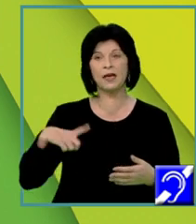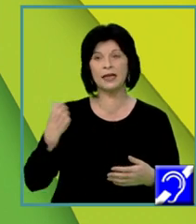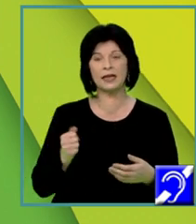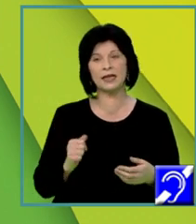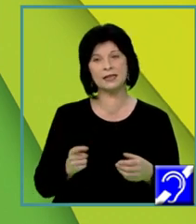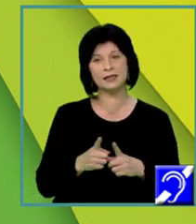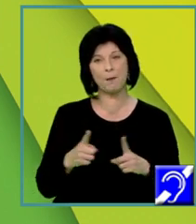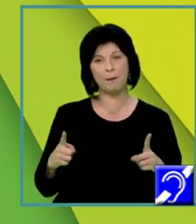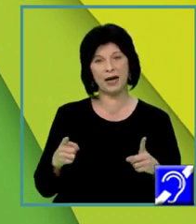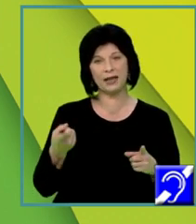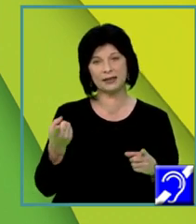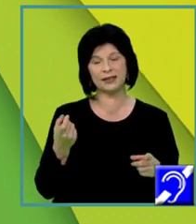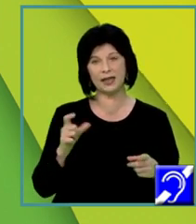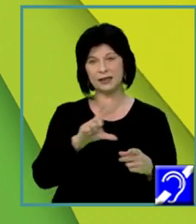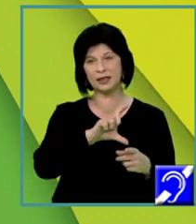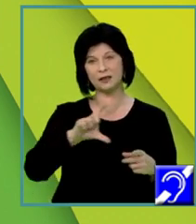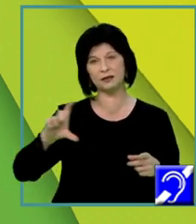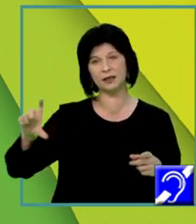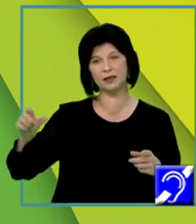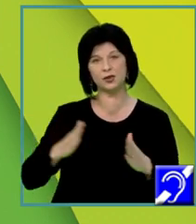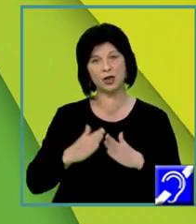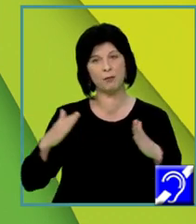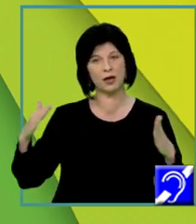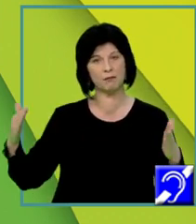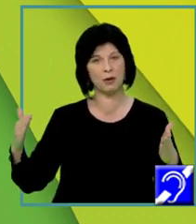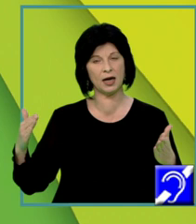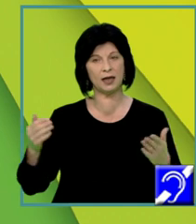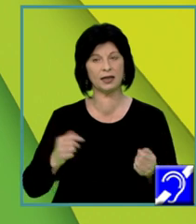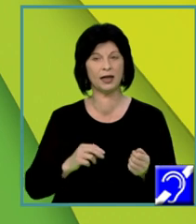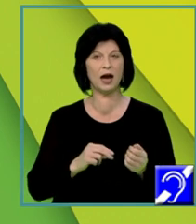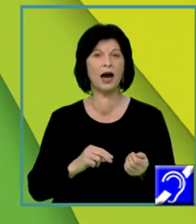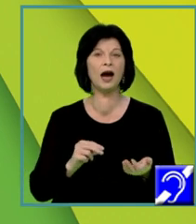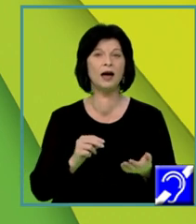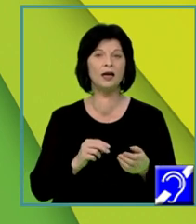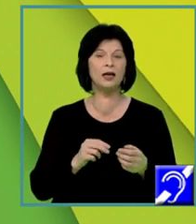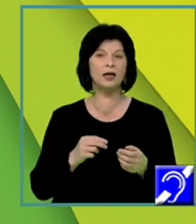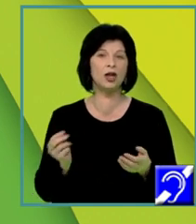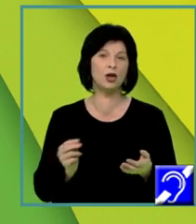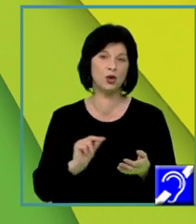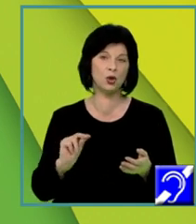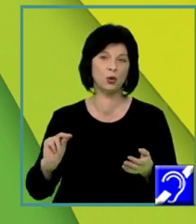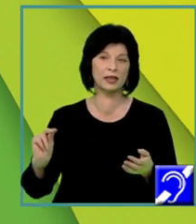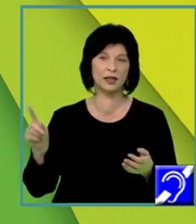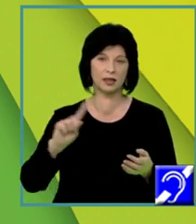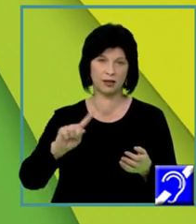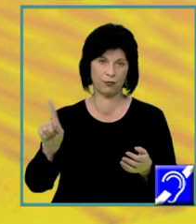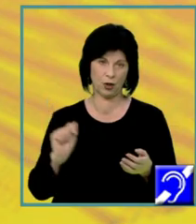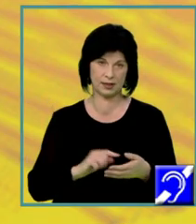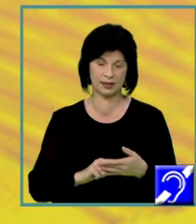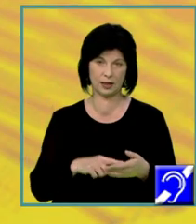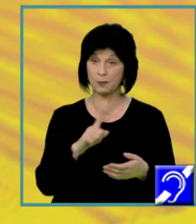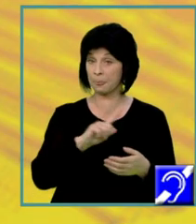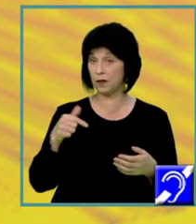vostru și presupune enunțarea argumentelor. Vă reamintesc, nu există argumente fără dovezi.